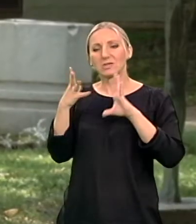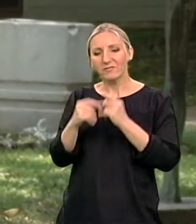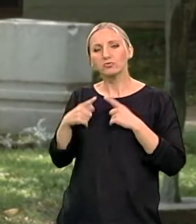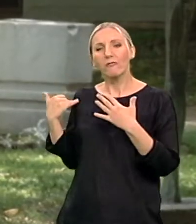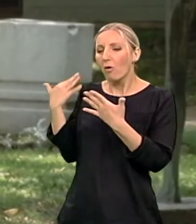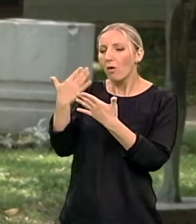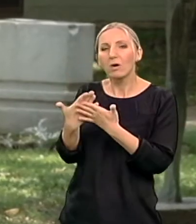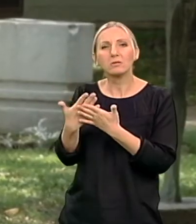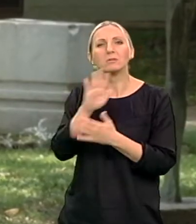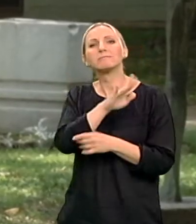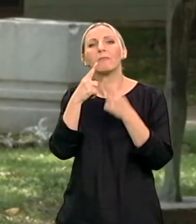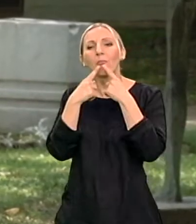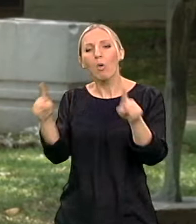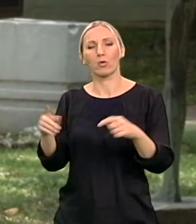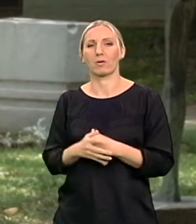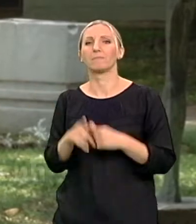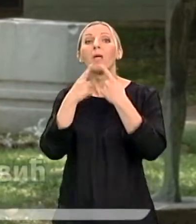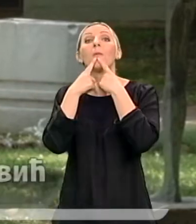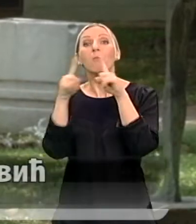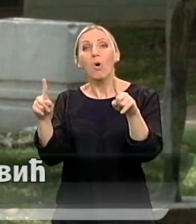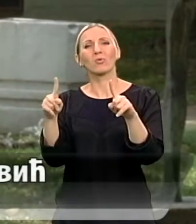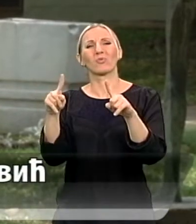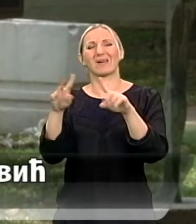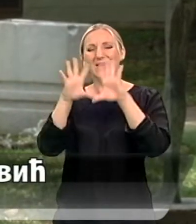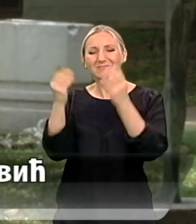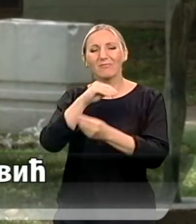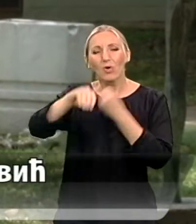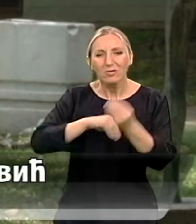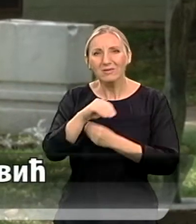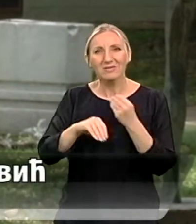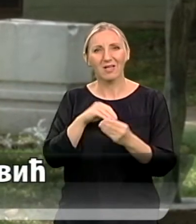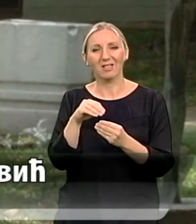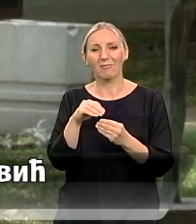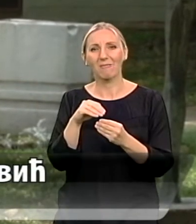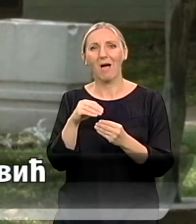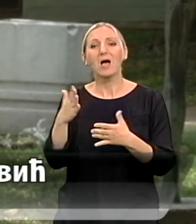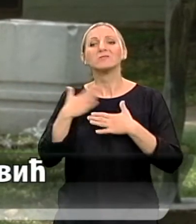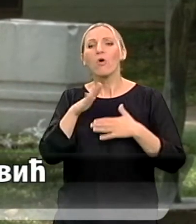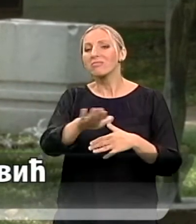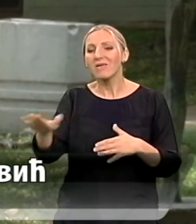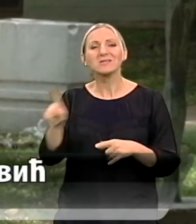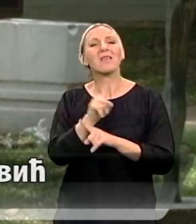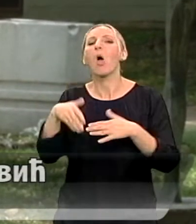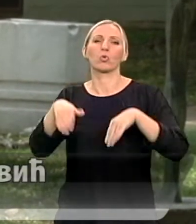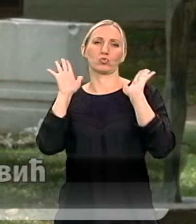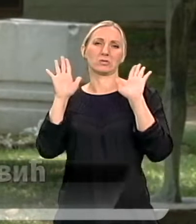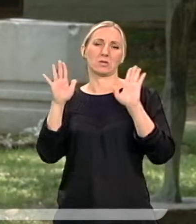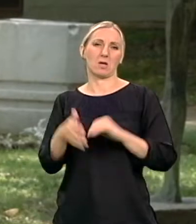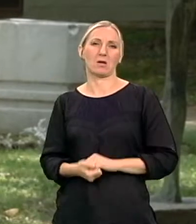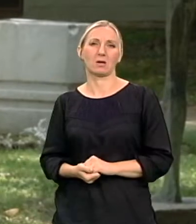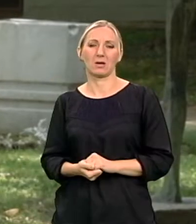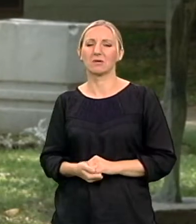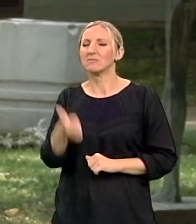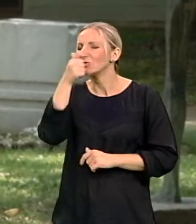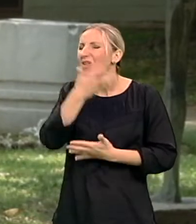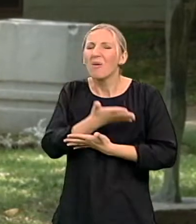Poruka svim roditeljima je da od svoje dece nikad ne odustano. Ma